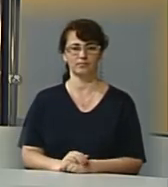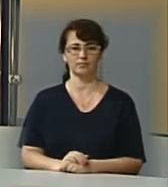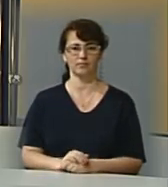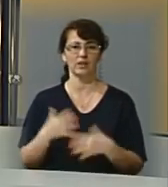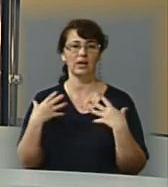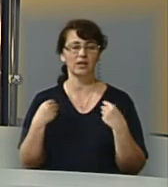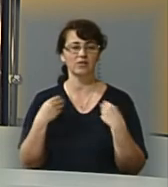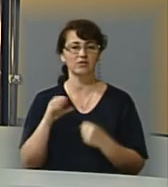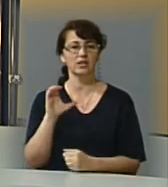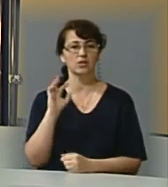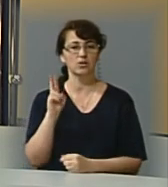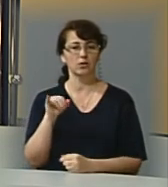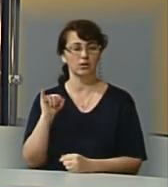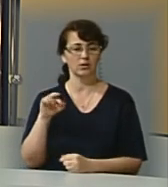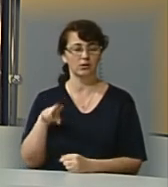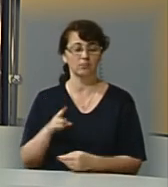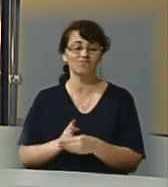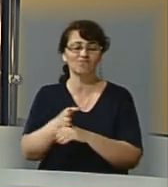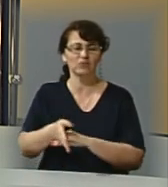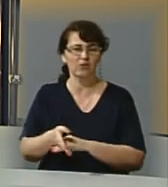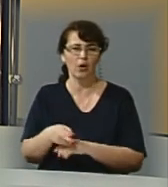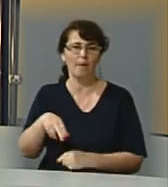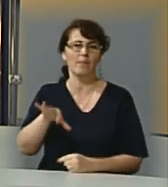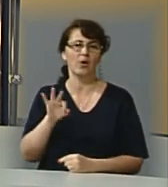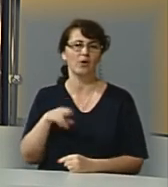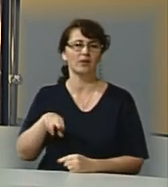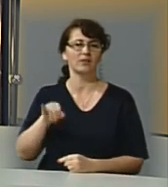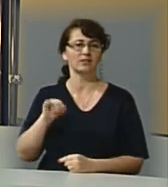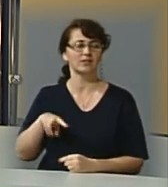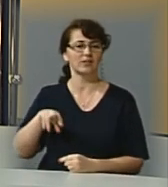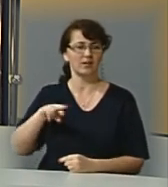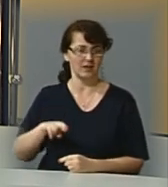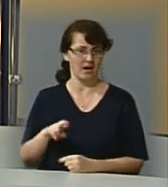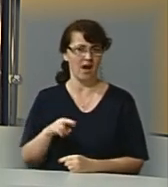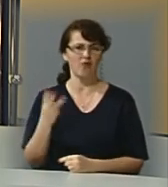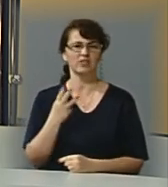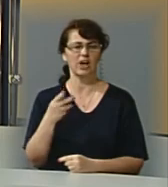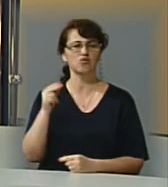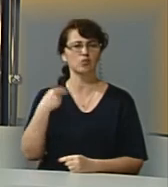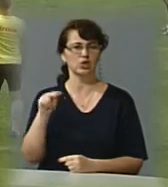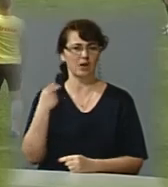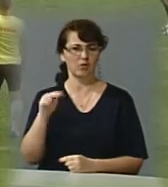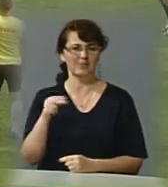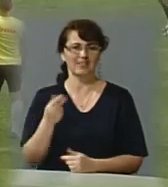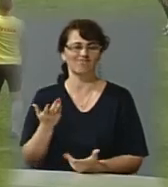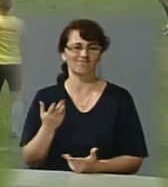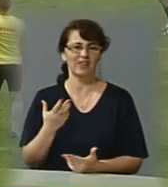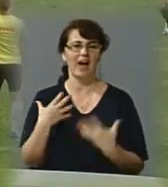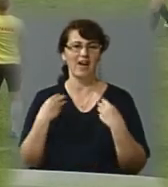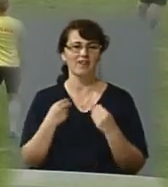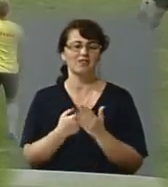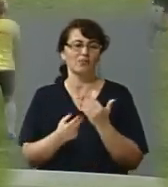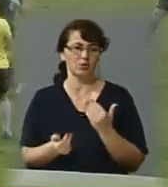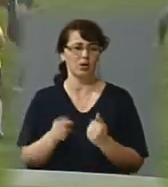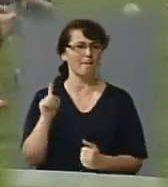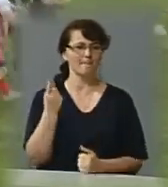Львівський «Сокіл» у гостях поступився Хмельницькому поділлю в третьому турі чемпіонату України з регбі серед команд Суперліги. Це перша гра в